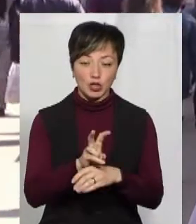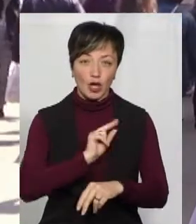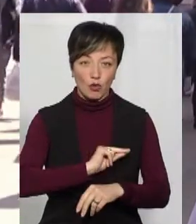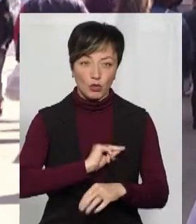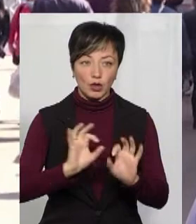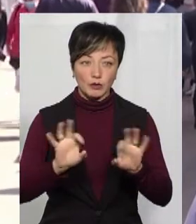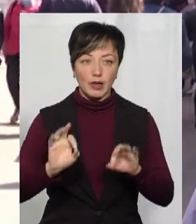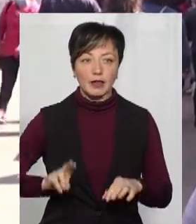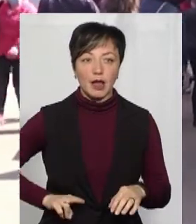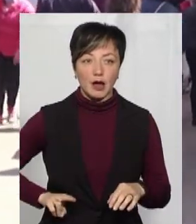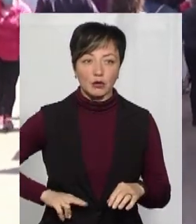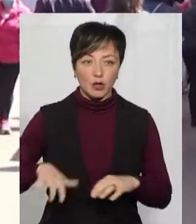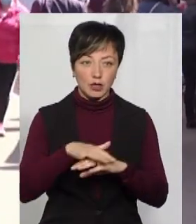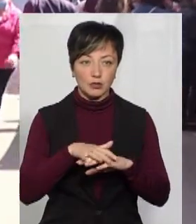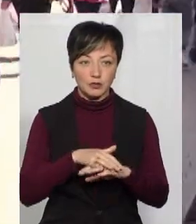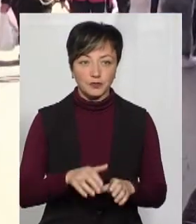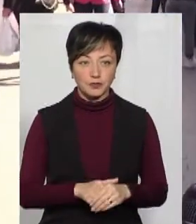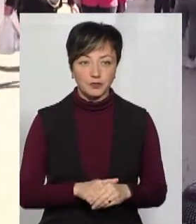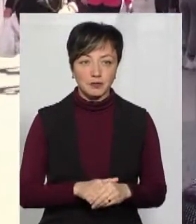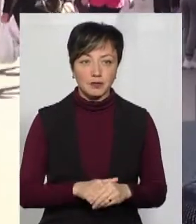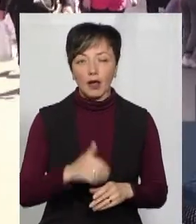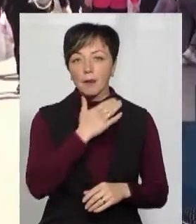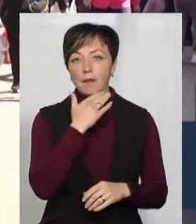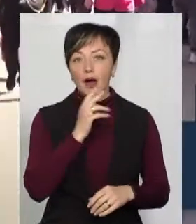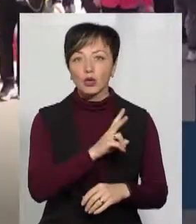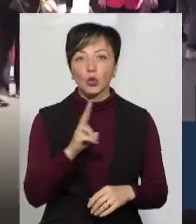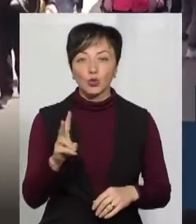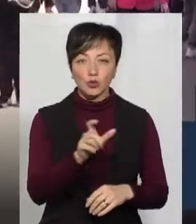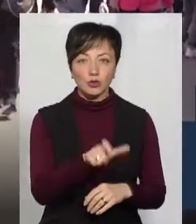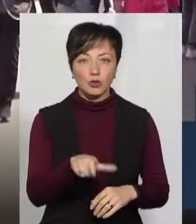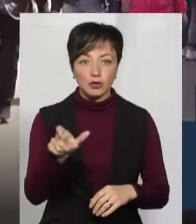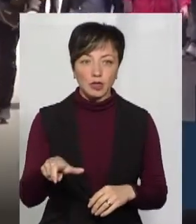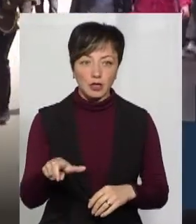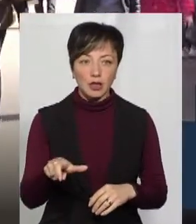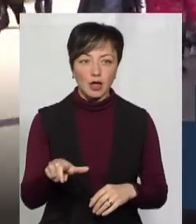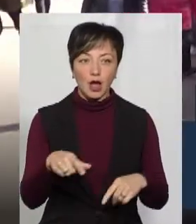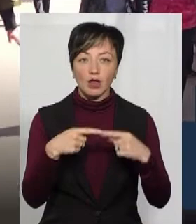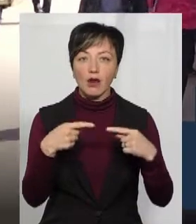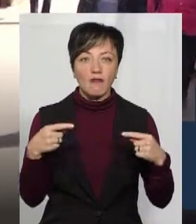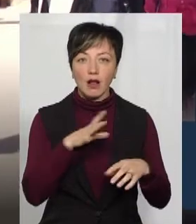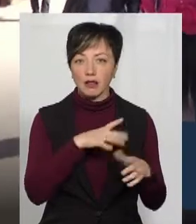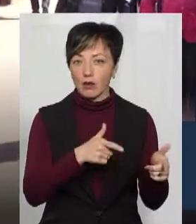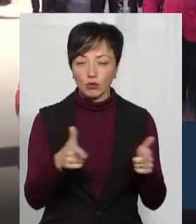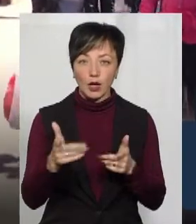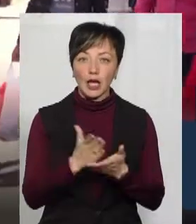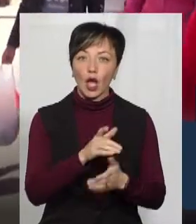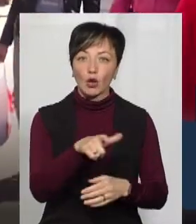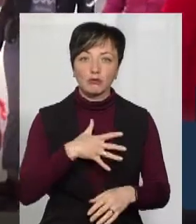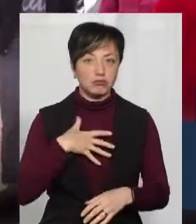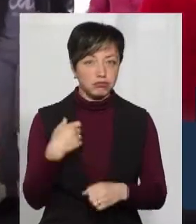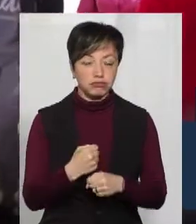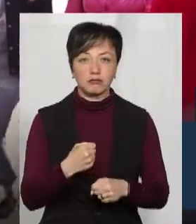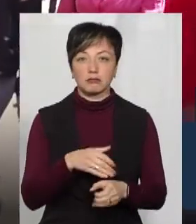розповіла директорка ринку Наталія Ямборко. Багато хтось людей з товару не був готовий. Є люди, які принципово